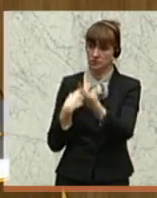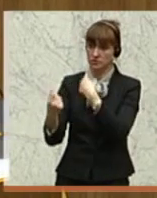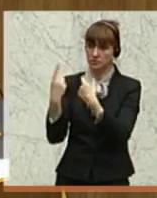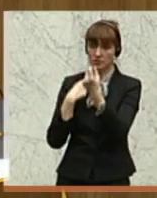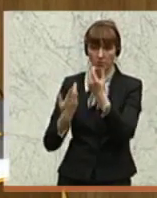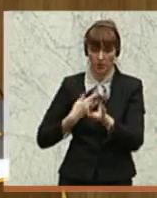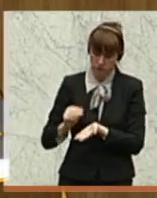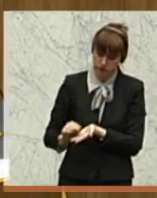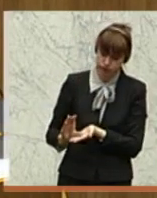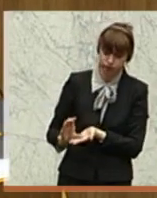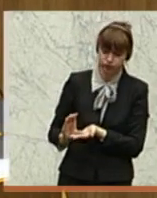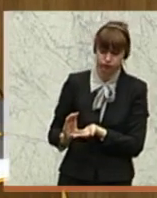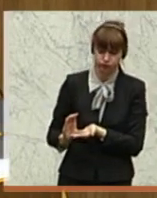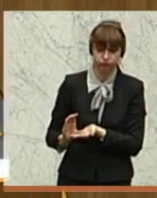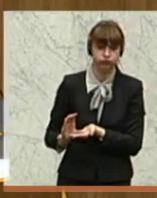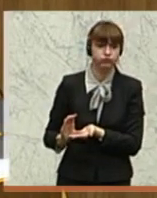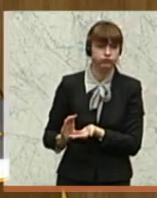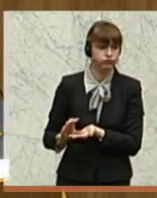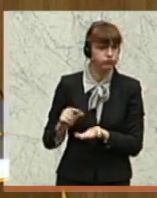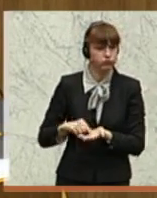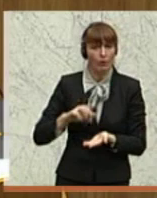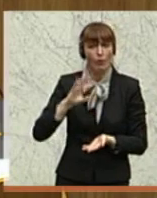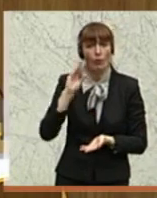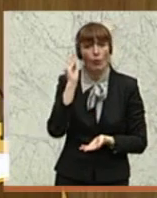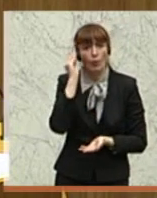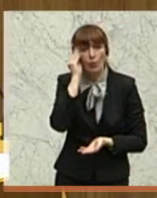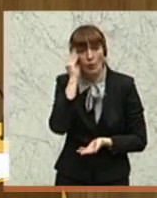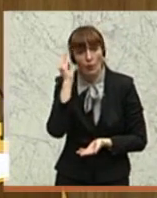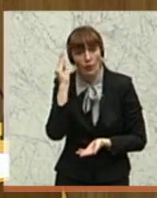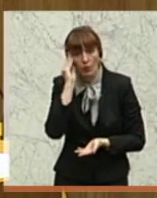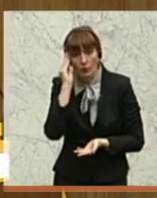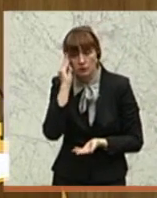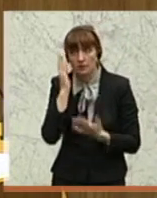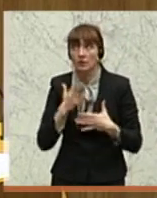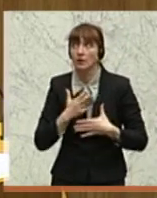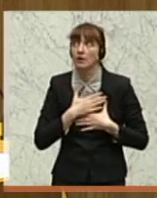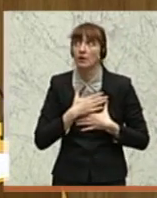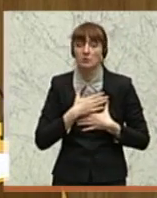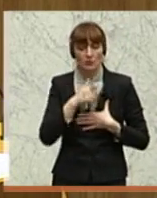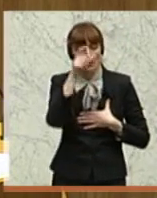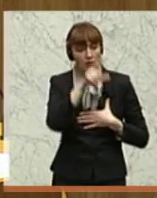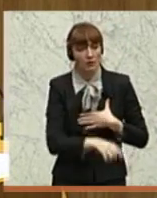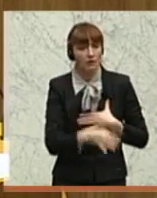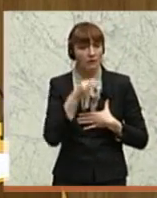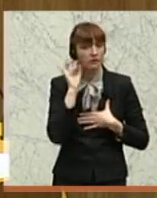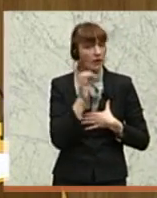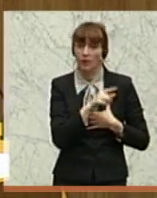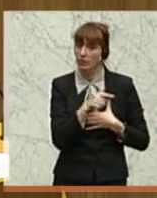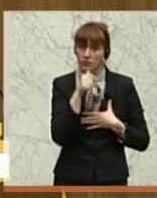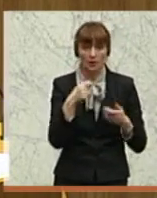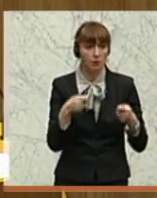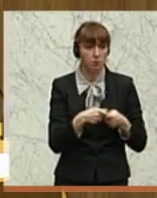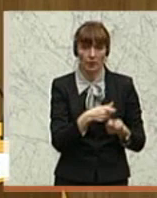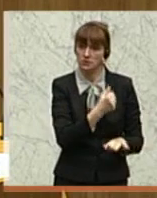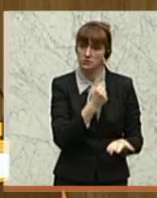Da stehen unglaubliche Vorgänge drin. Diese Frau ist nicht qualifiziert für dieses Amt.